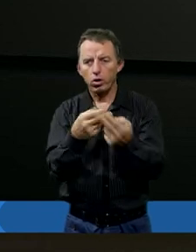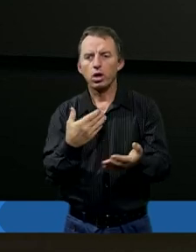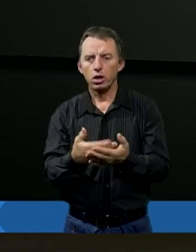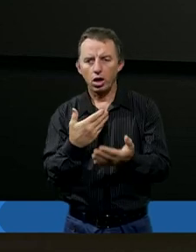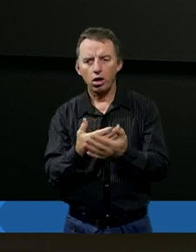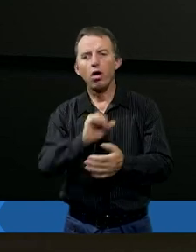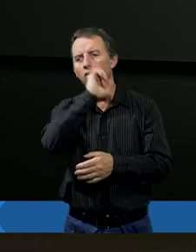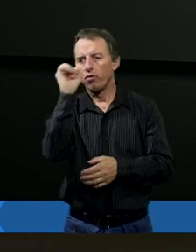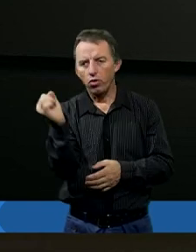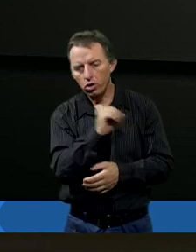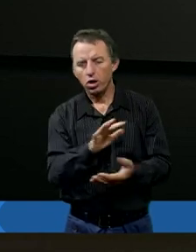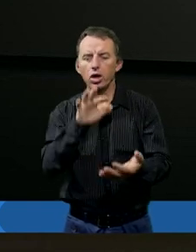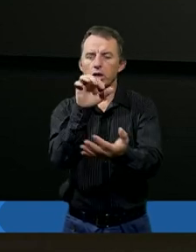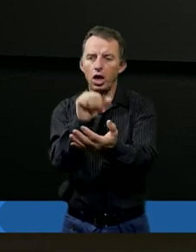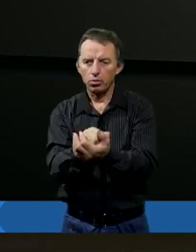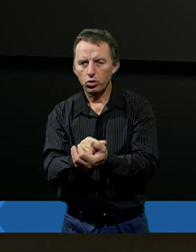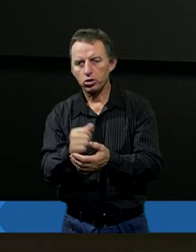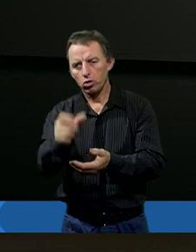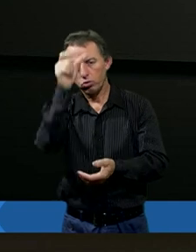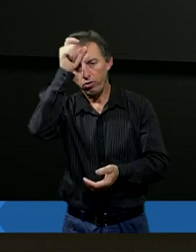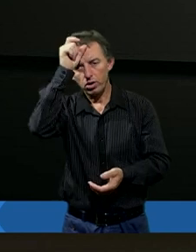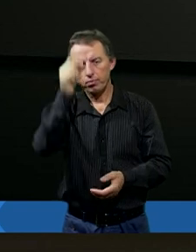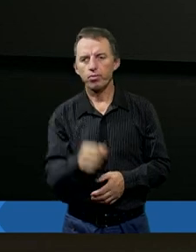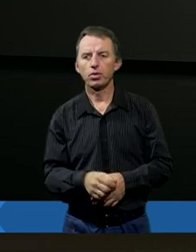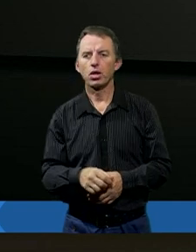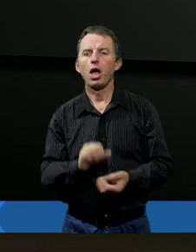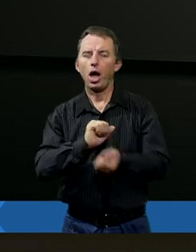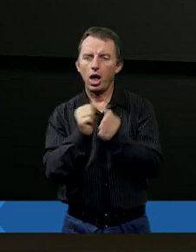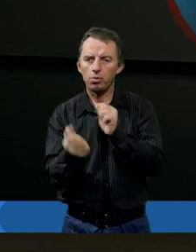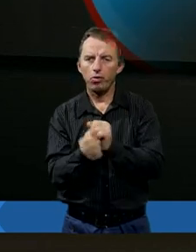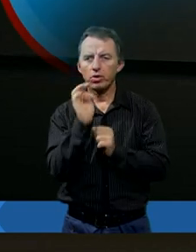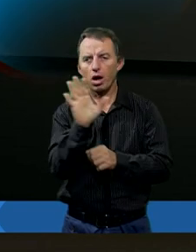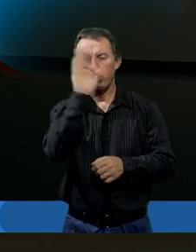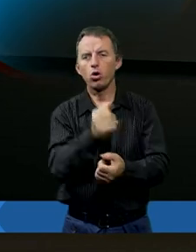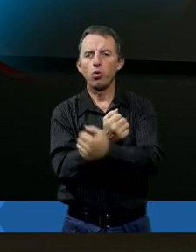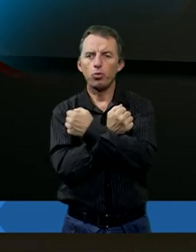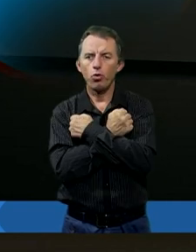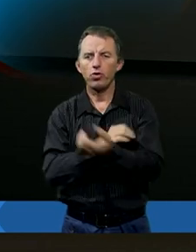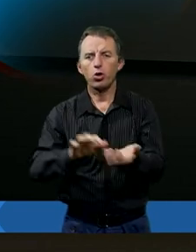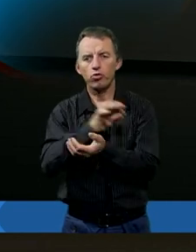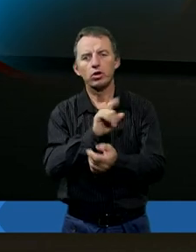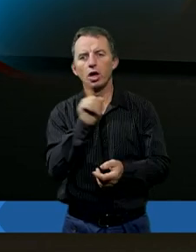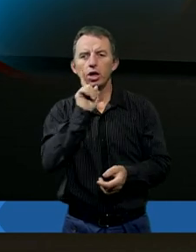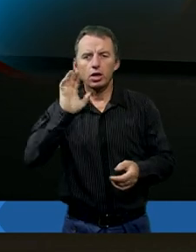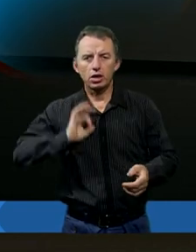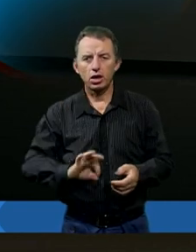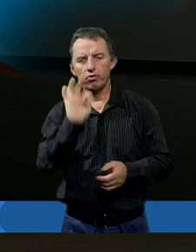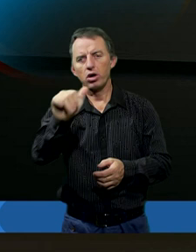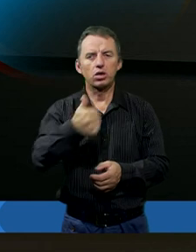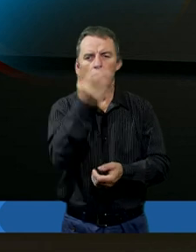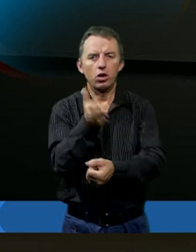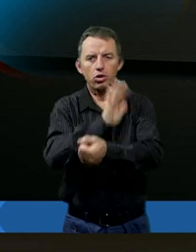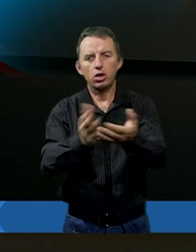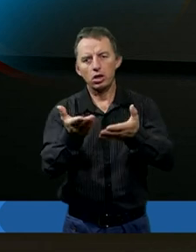pytanie, dlaczego w ogóle Bóg zajmuje się człowiekiem? Albowiem tak Bóg umiłował świat, że Syna swego